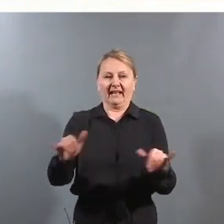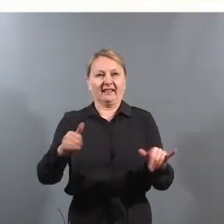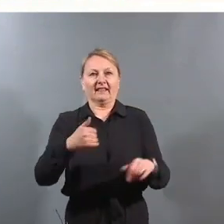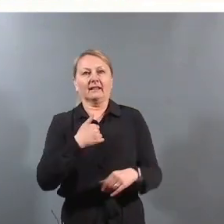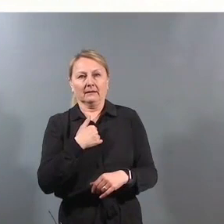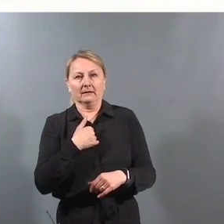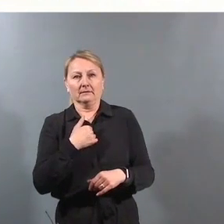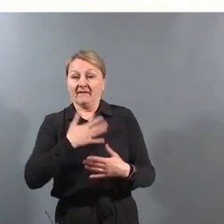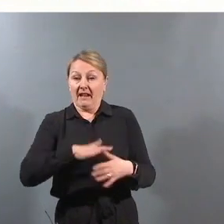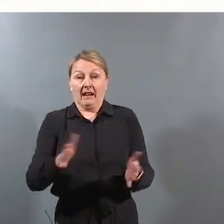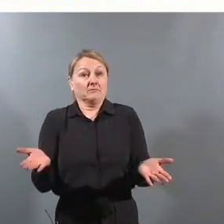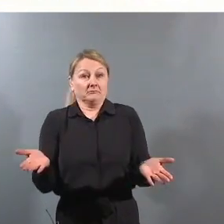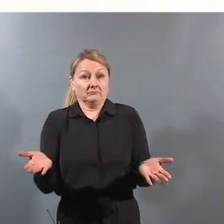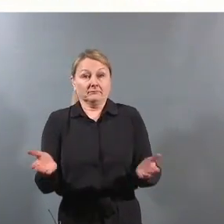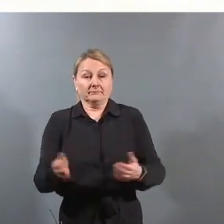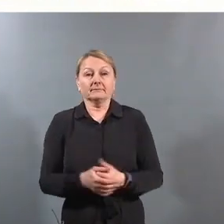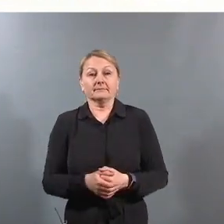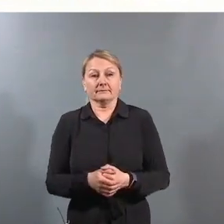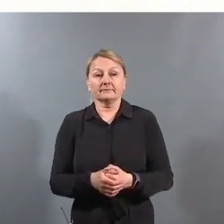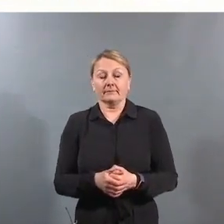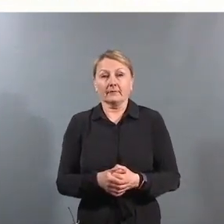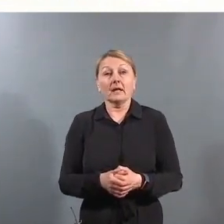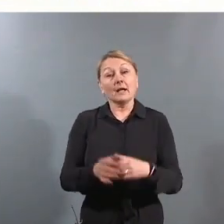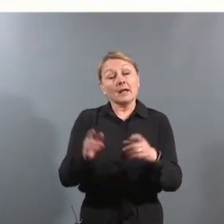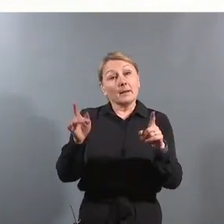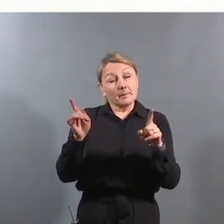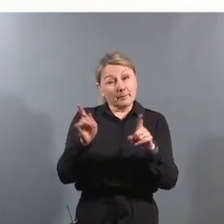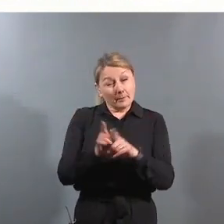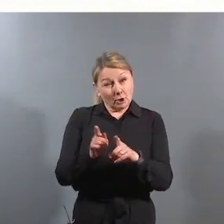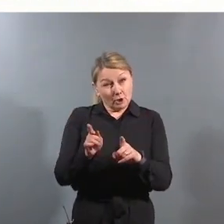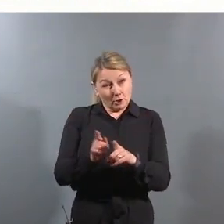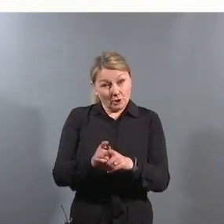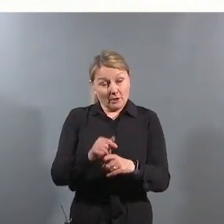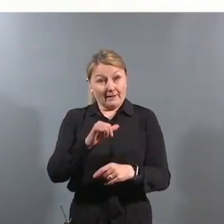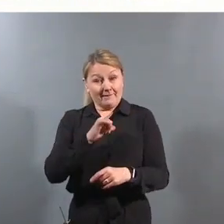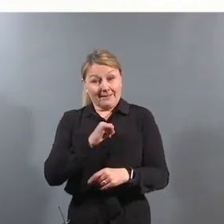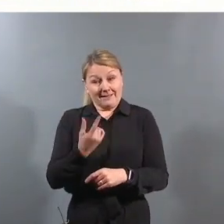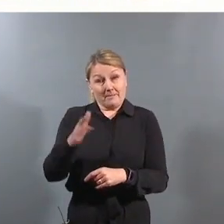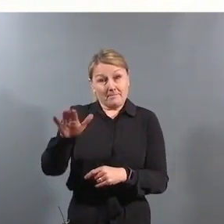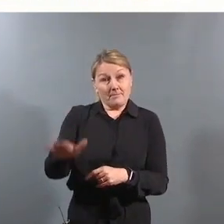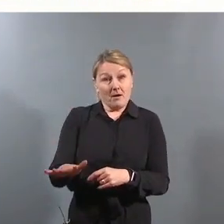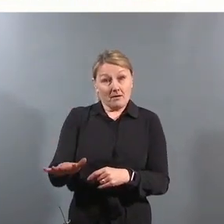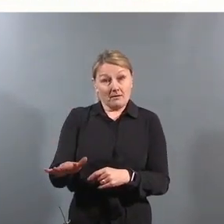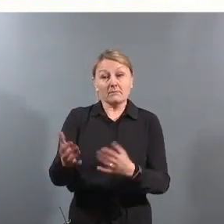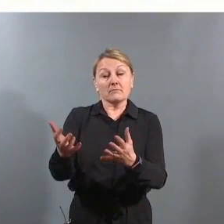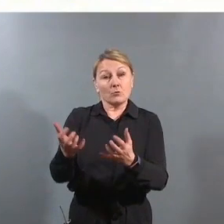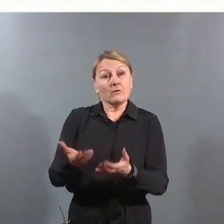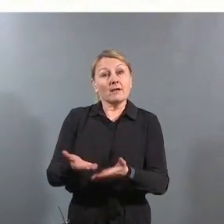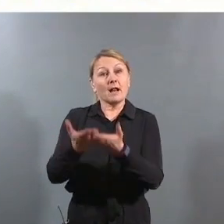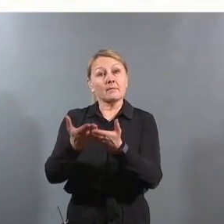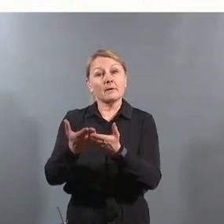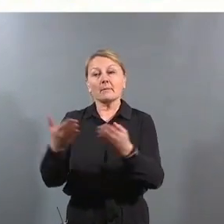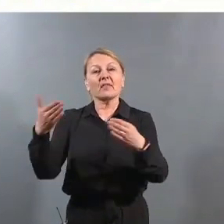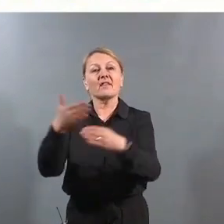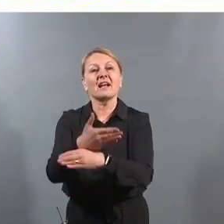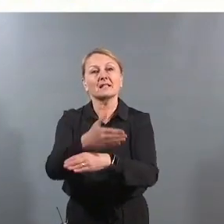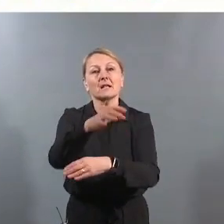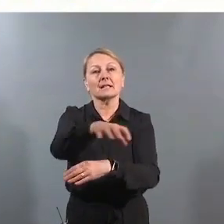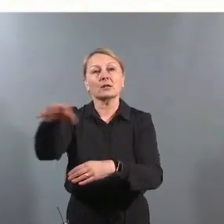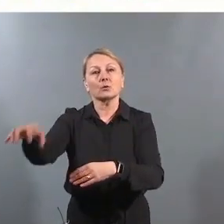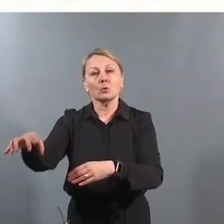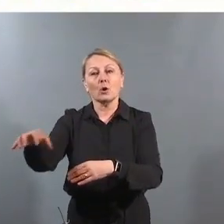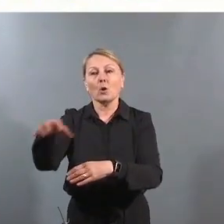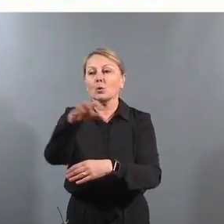som vi vil. Det betyr at hvis et barn har behov for hjelp på tvers av sektor, og